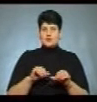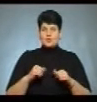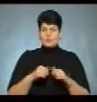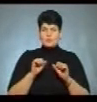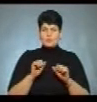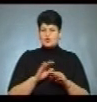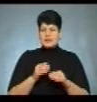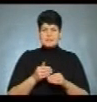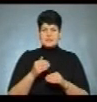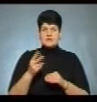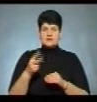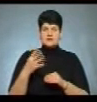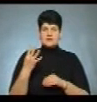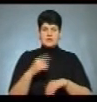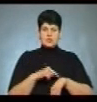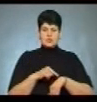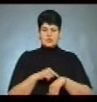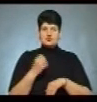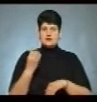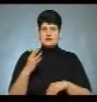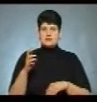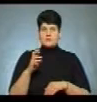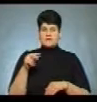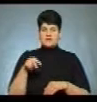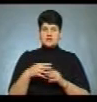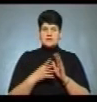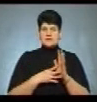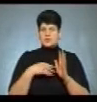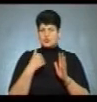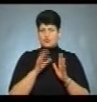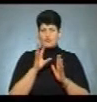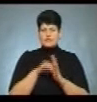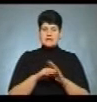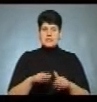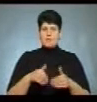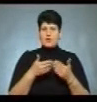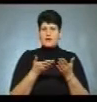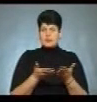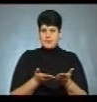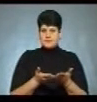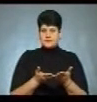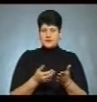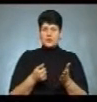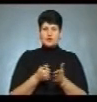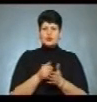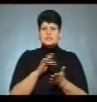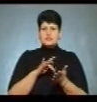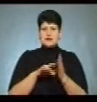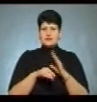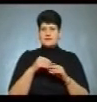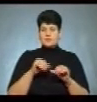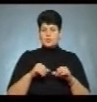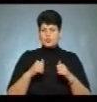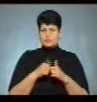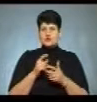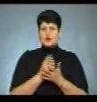можуть не пізніше, 24 години, 14 березня 2019 року, внести поздання до Центральної виборчої комісії щодо